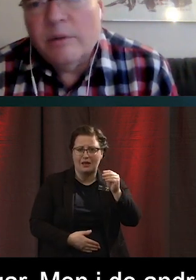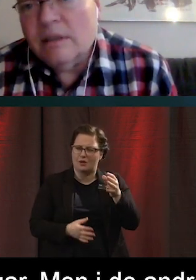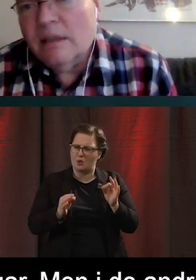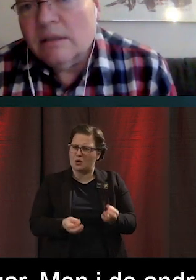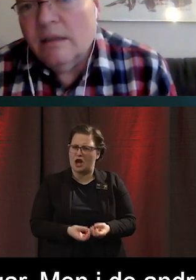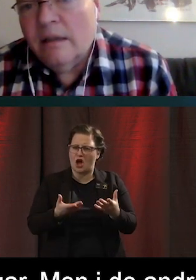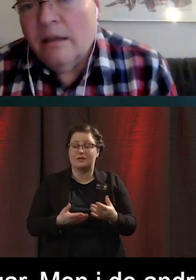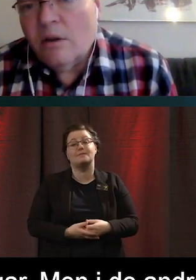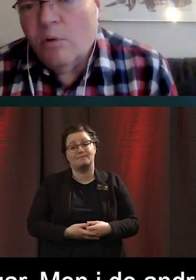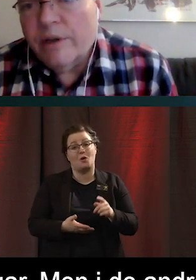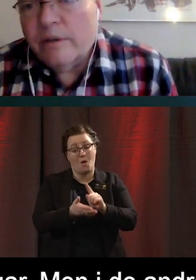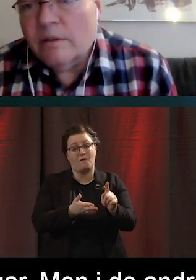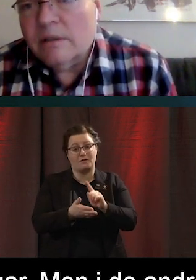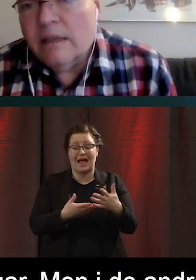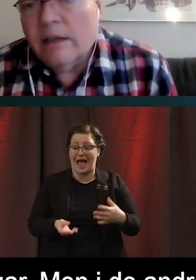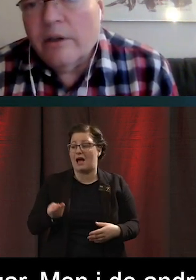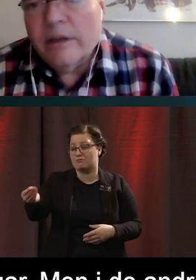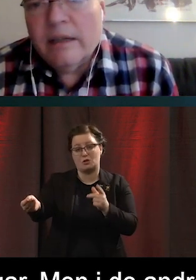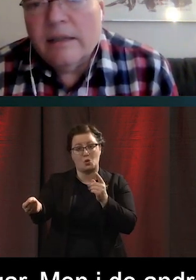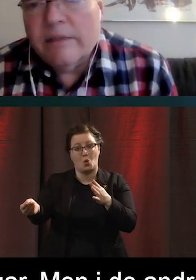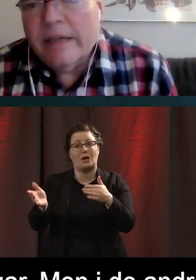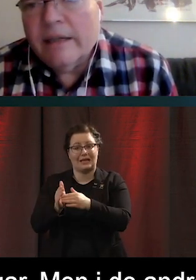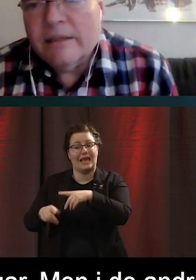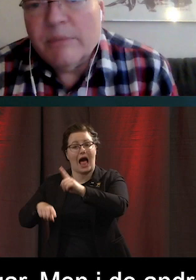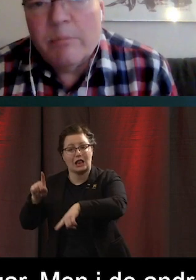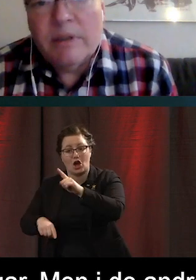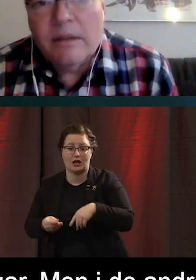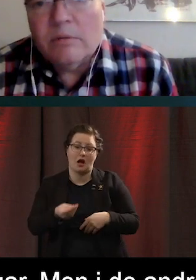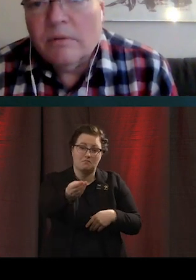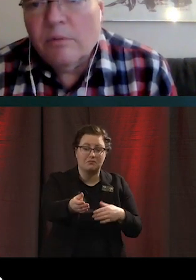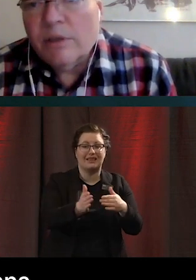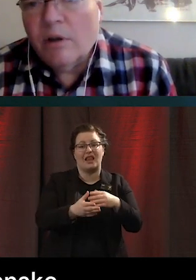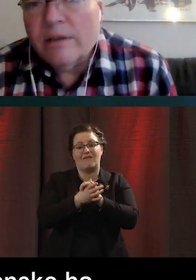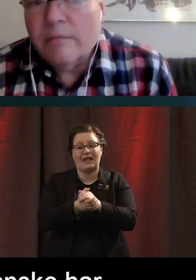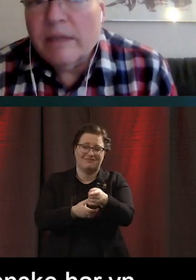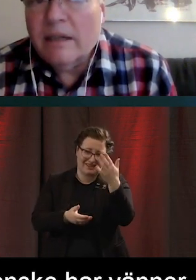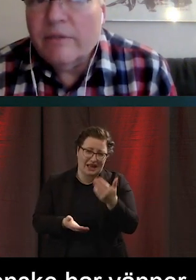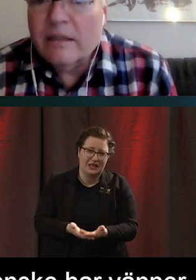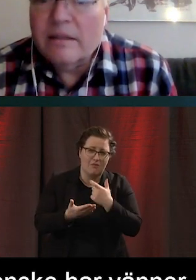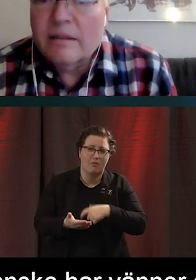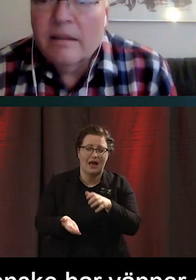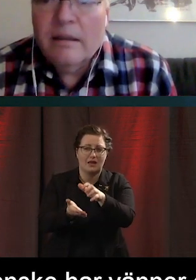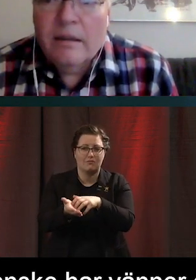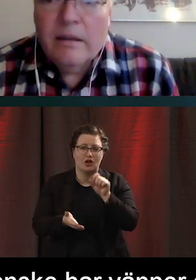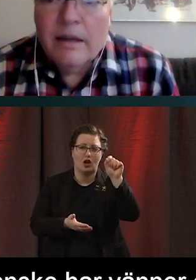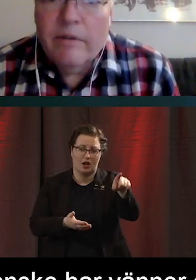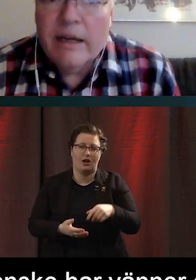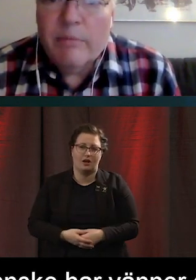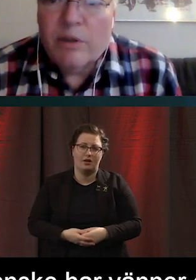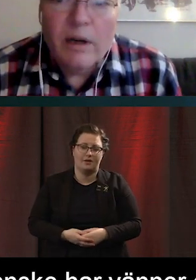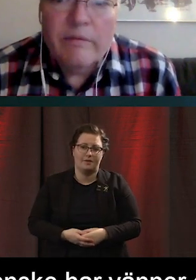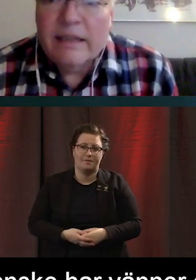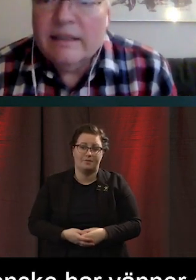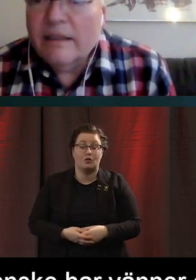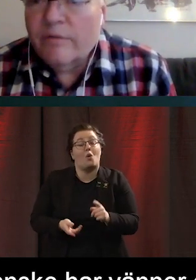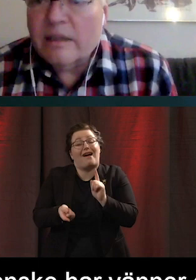dela ut sina koder och sånt till anhöriga eller till vänner som hjälper till att betala. Så att man kanske faktiskt, även där